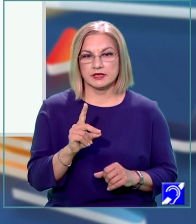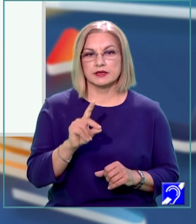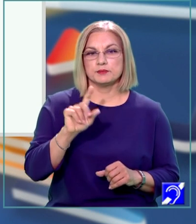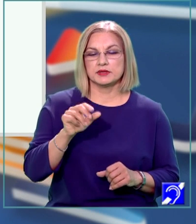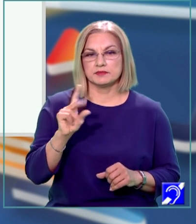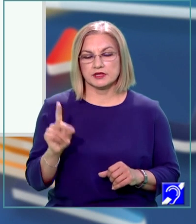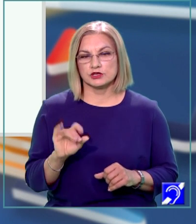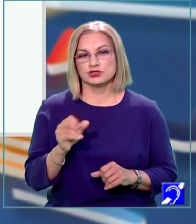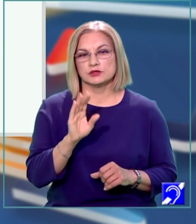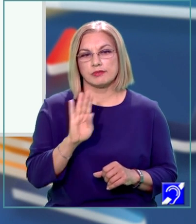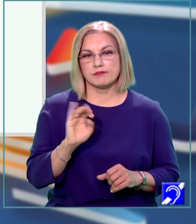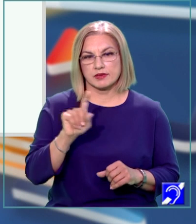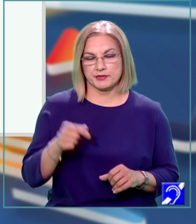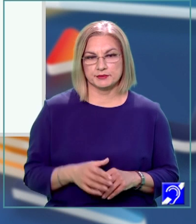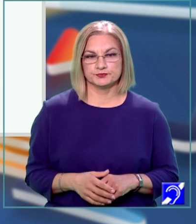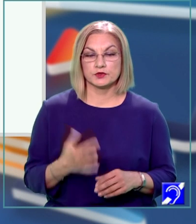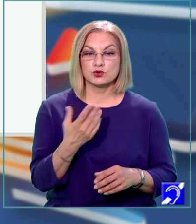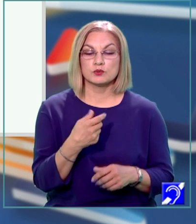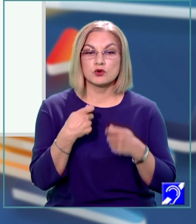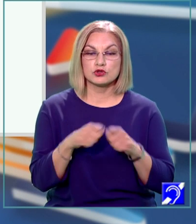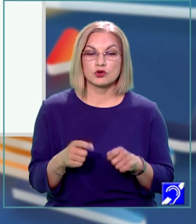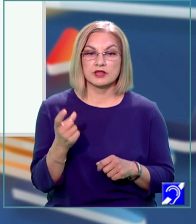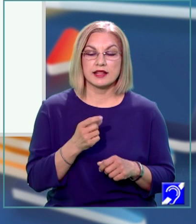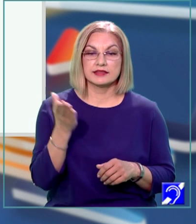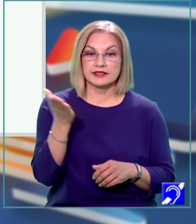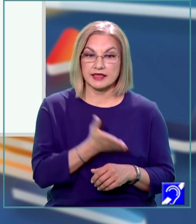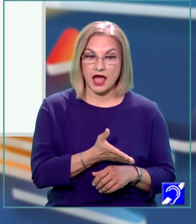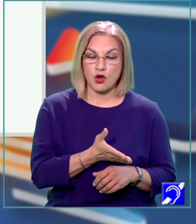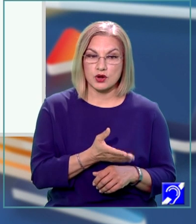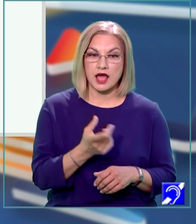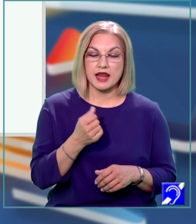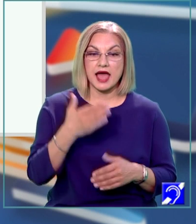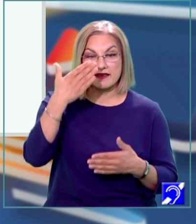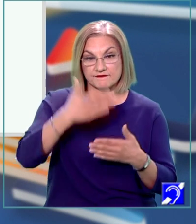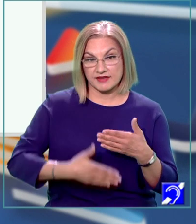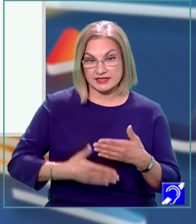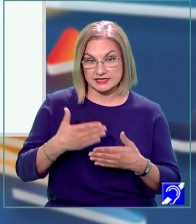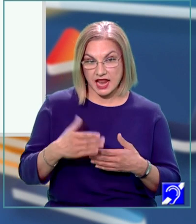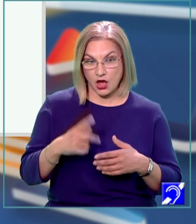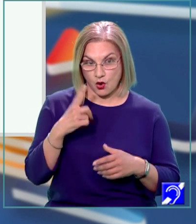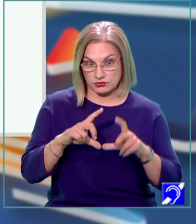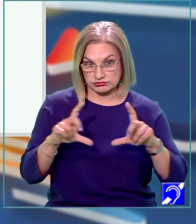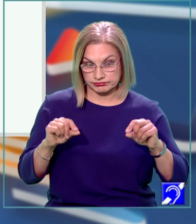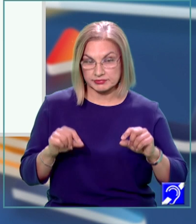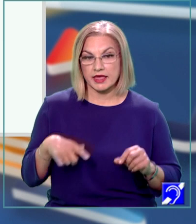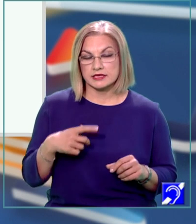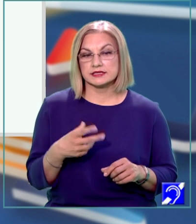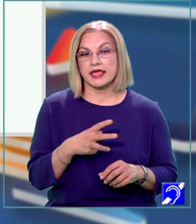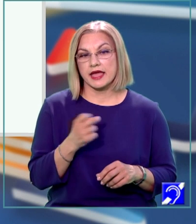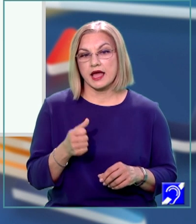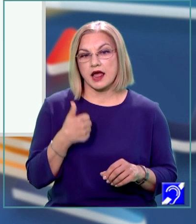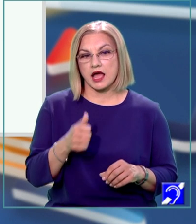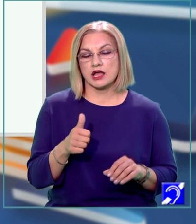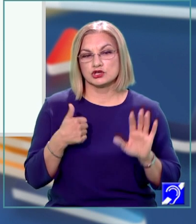B și D B prim. Numărul total de diagonale ale fețelor cubului este egal cu A6,